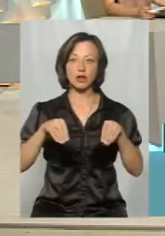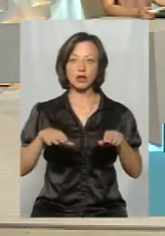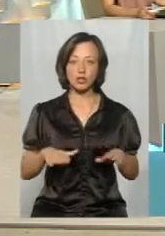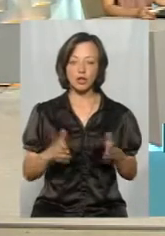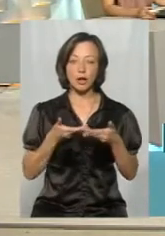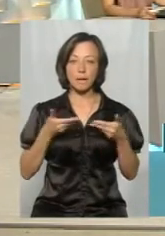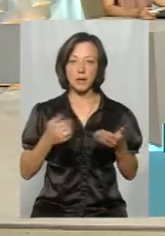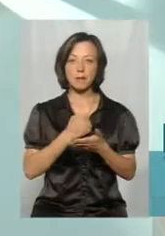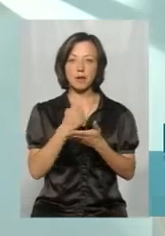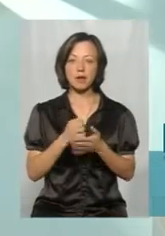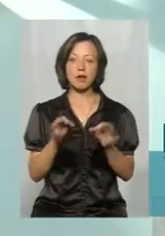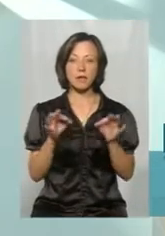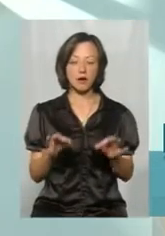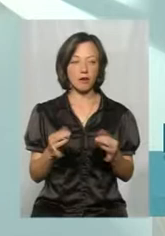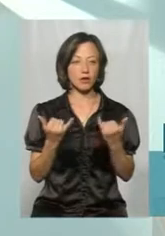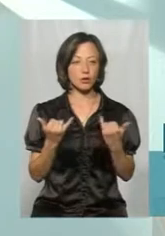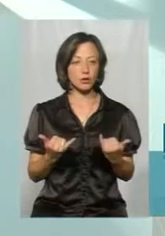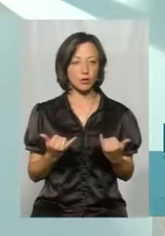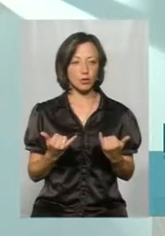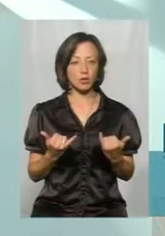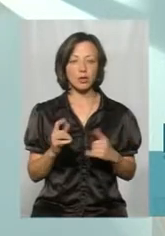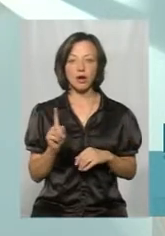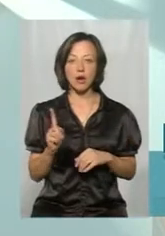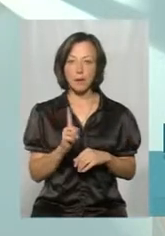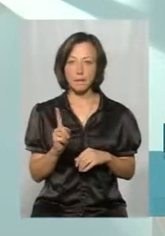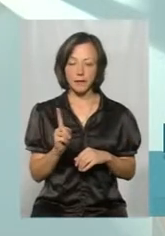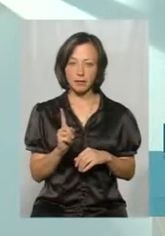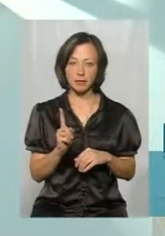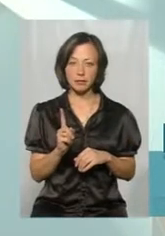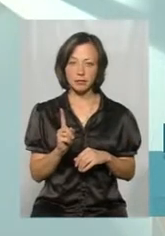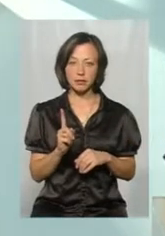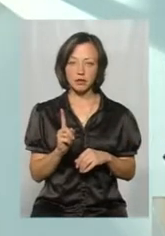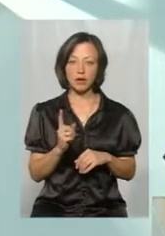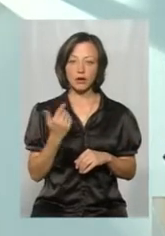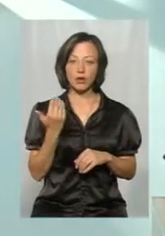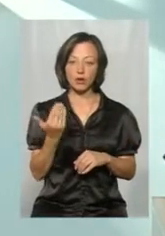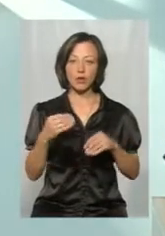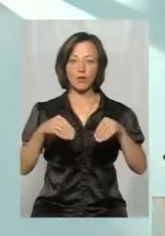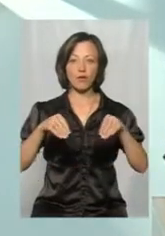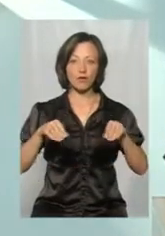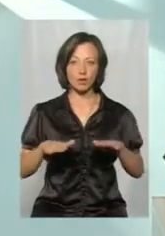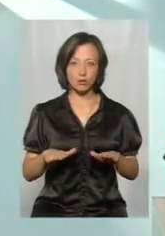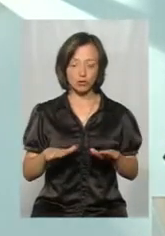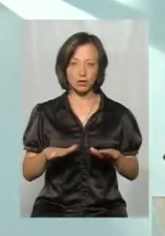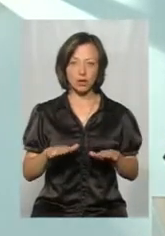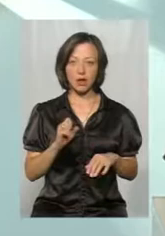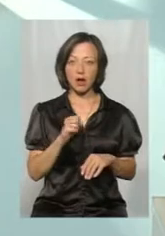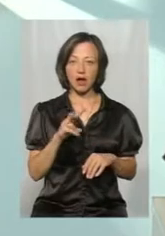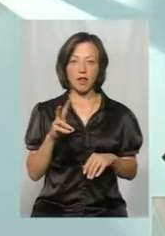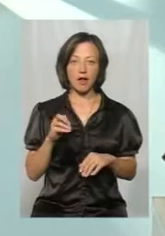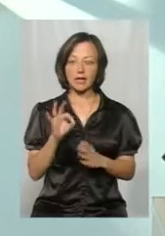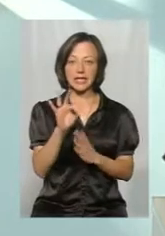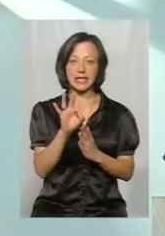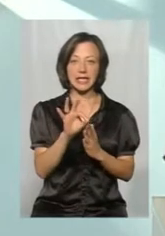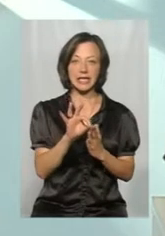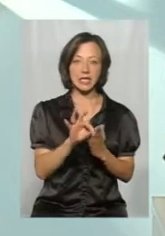прийняли правильно сьогодні, аби його вирішити, але не різкими